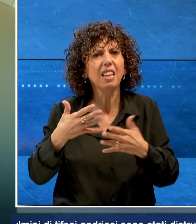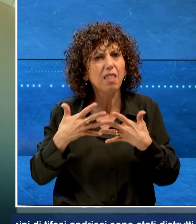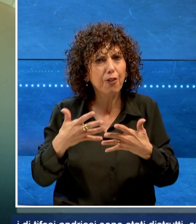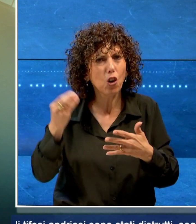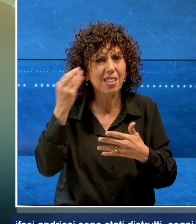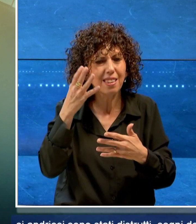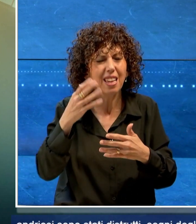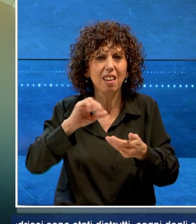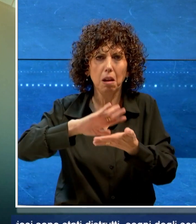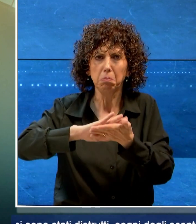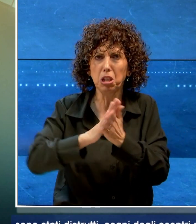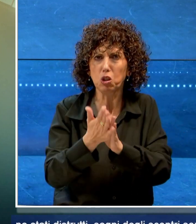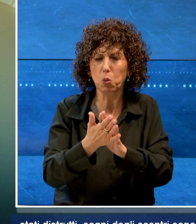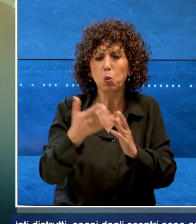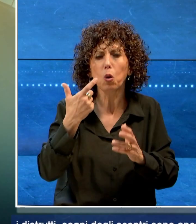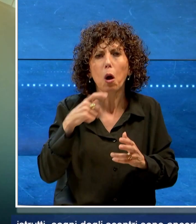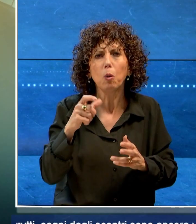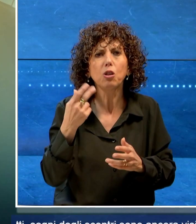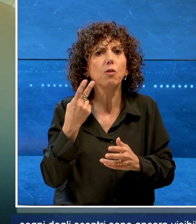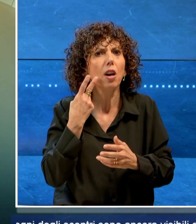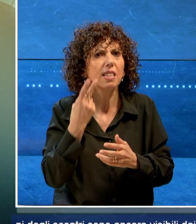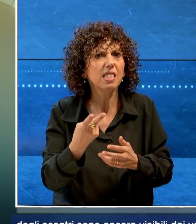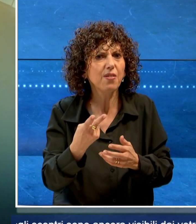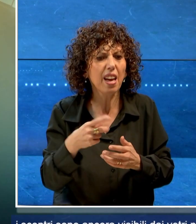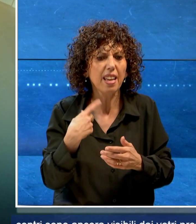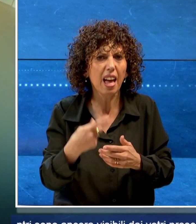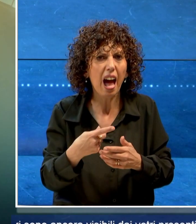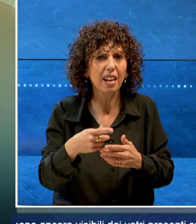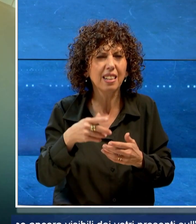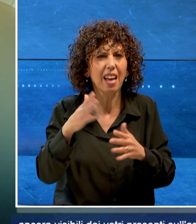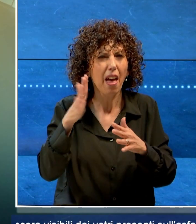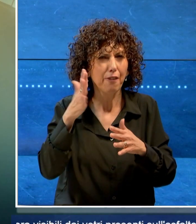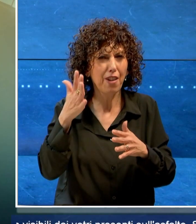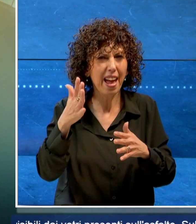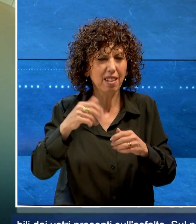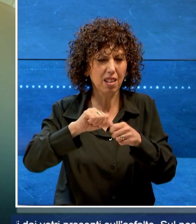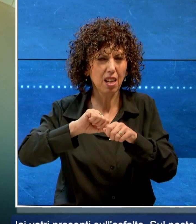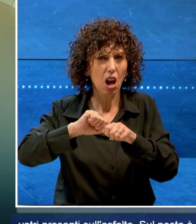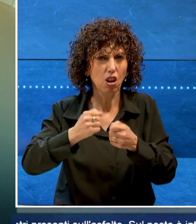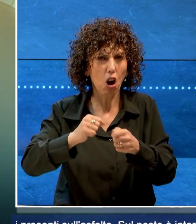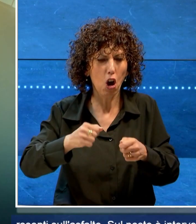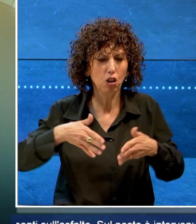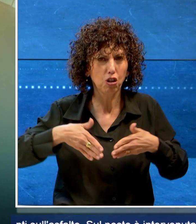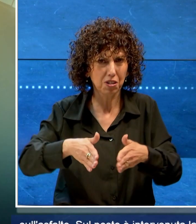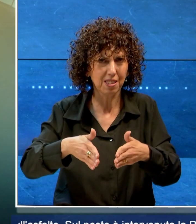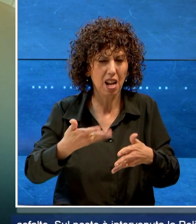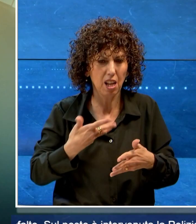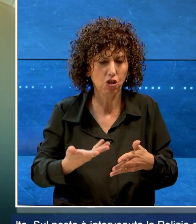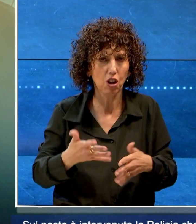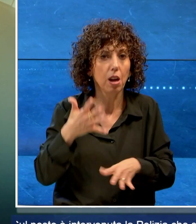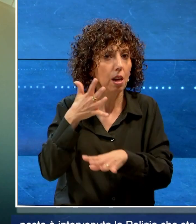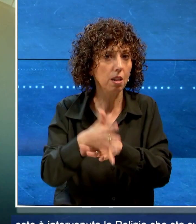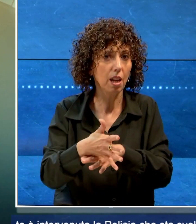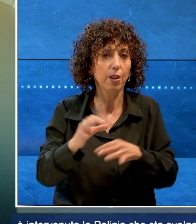sono stati distrutti, segni degli scontri sono ancora visibili dai vetri presenti sull'asfalto. Sul posto è